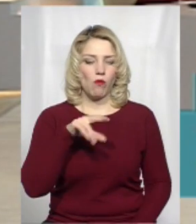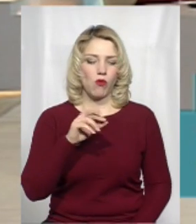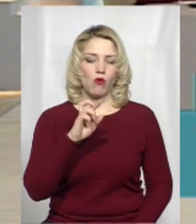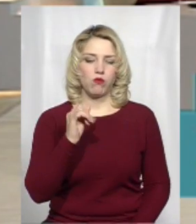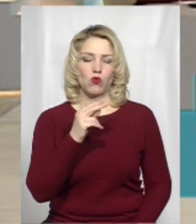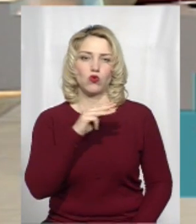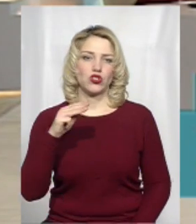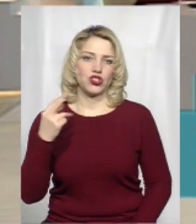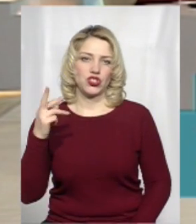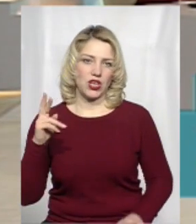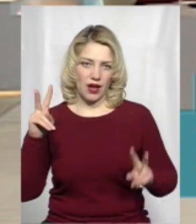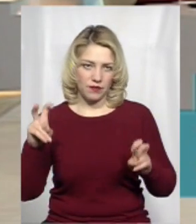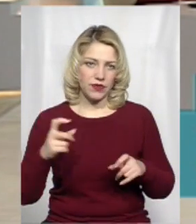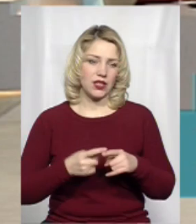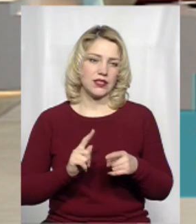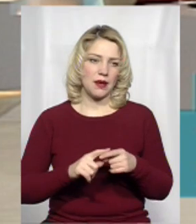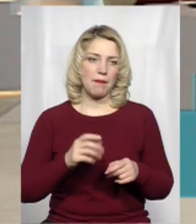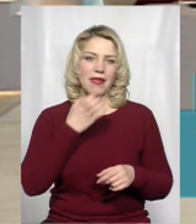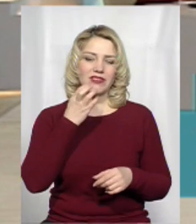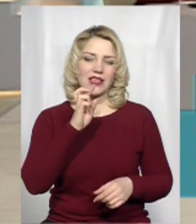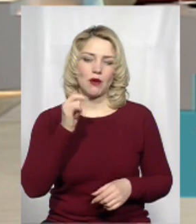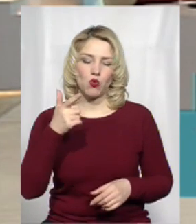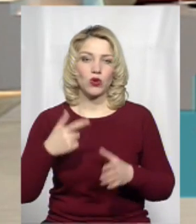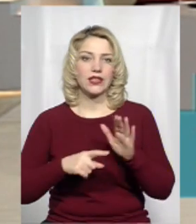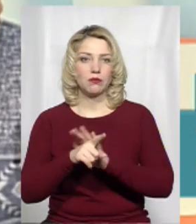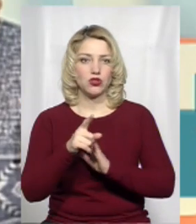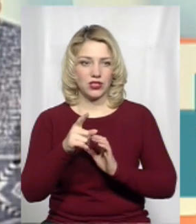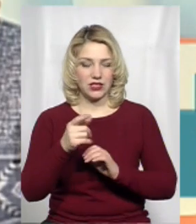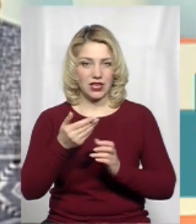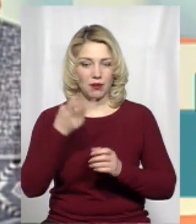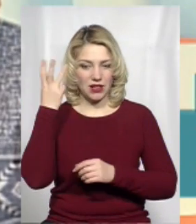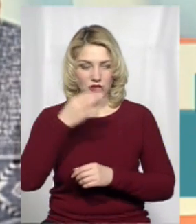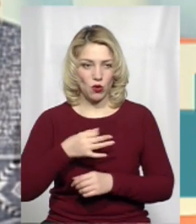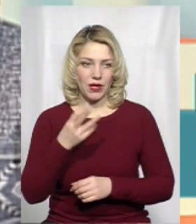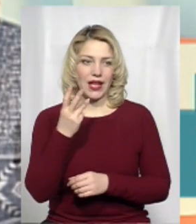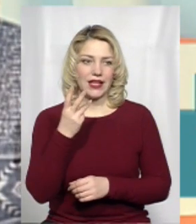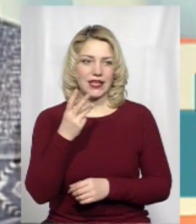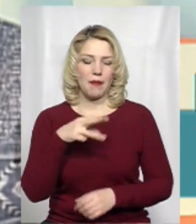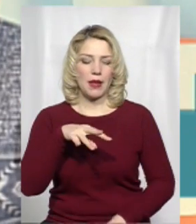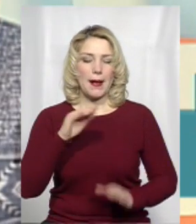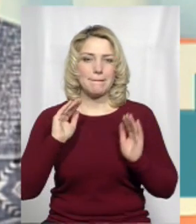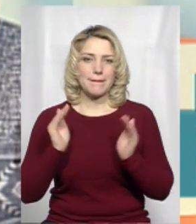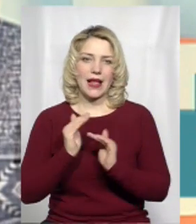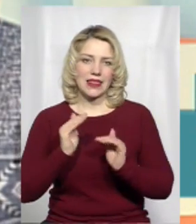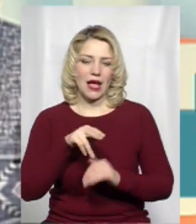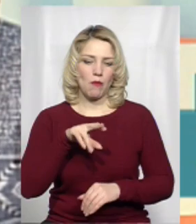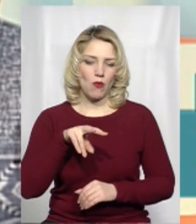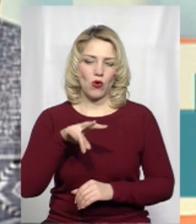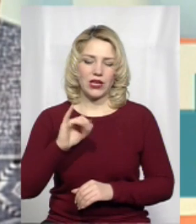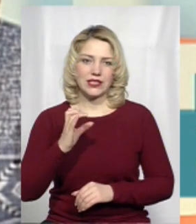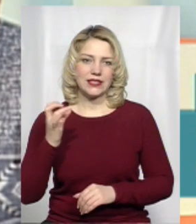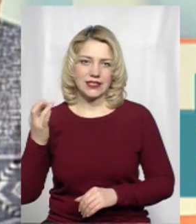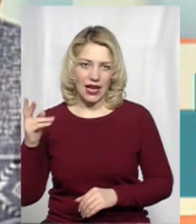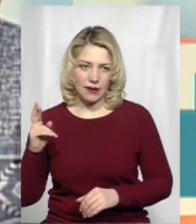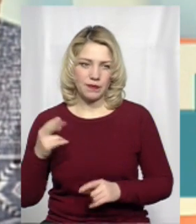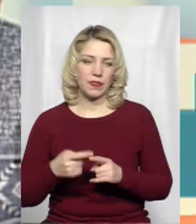осереддя, привабливе, здовжу річки Південний Буг, яка починається в Хмельницькій області. І третій – це Малеполісся на півночі нашої області,